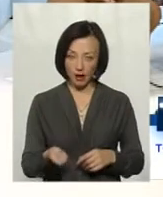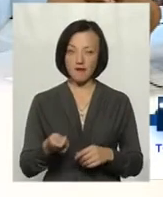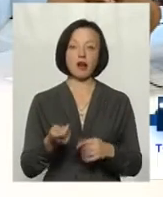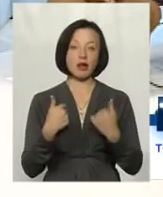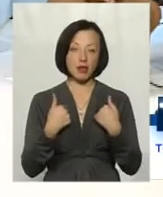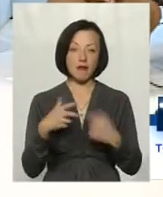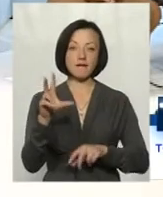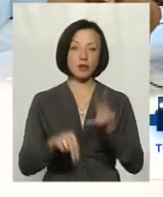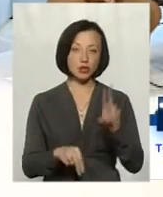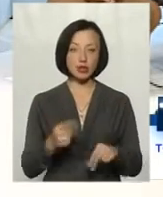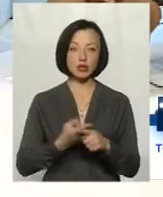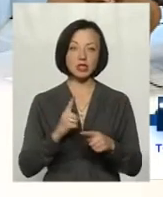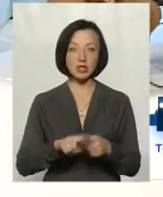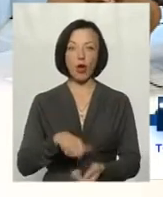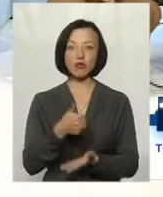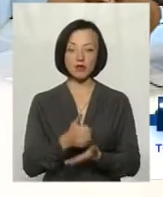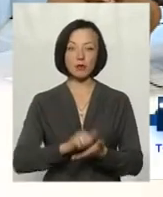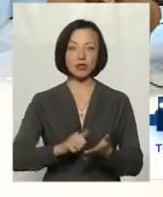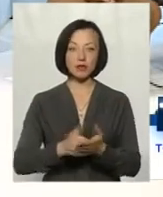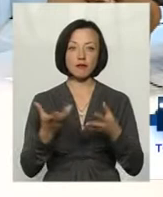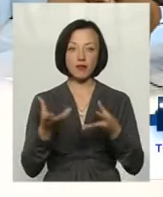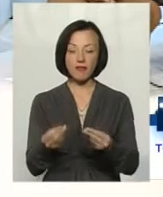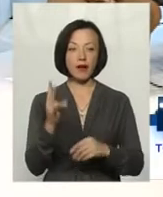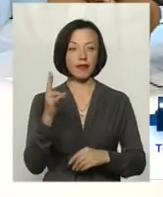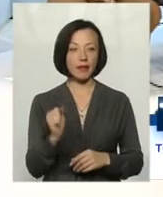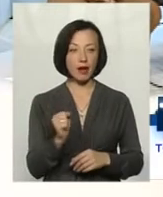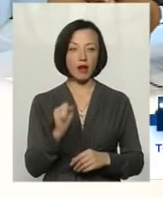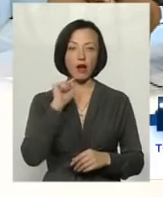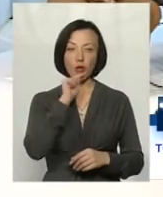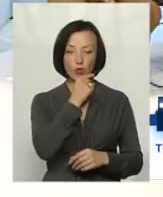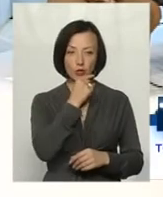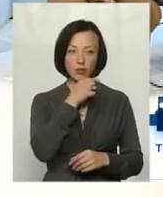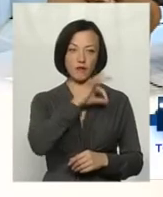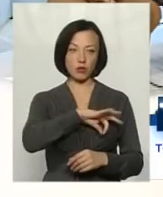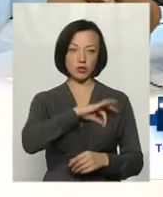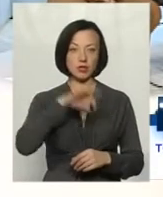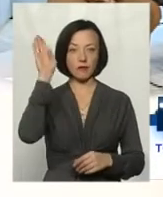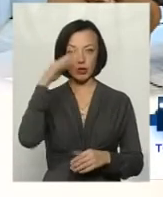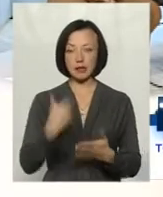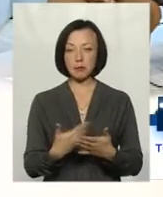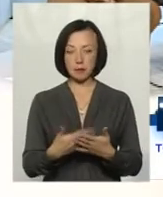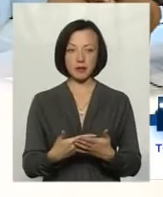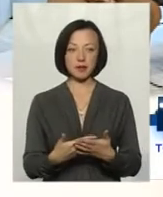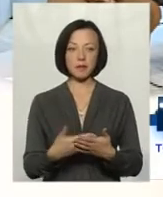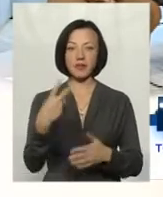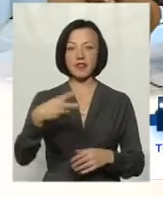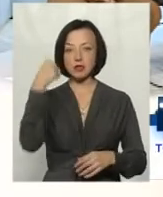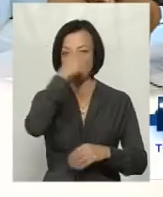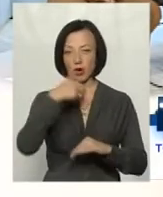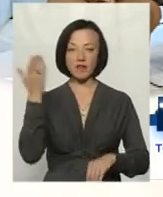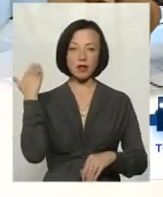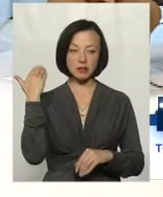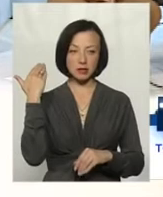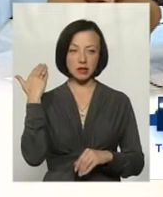я рахую, що це основний фактор, який впливає на скорочення використання. Ну, доведу до прикладу, якщо 20 років назад